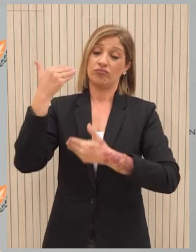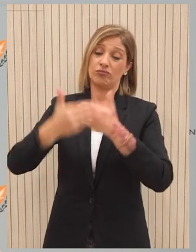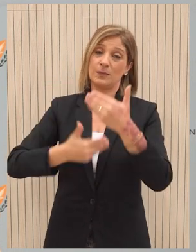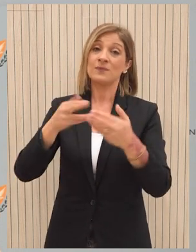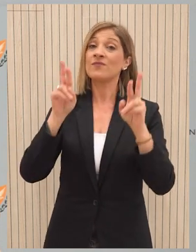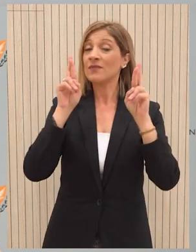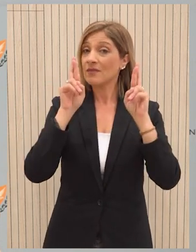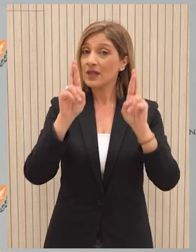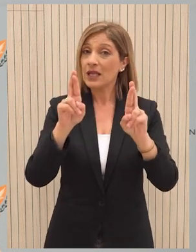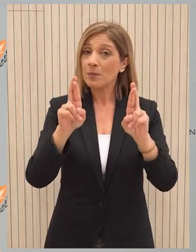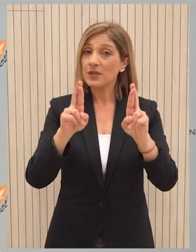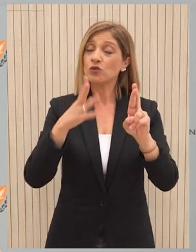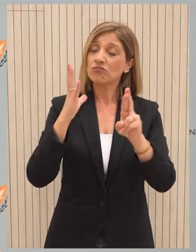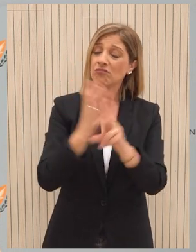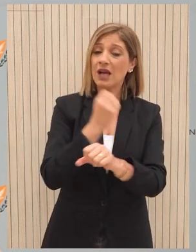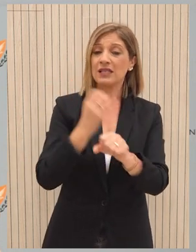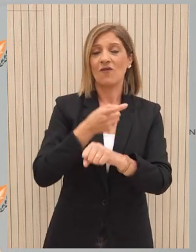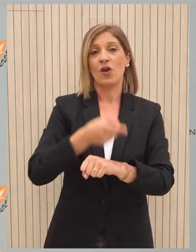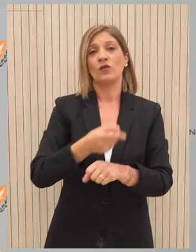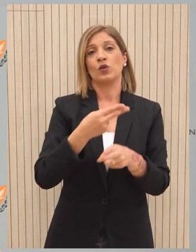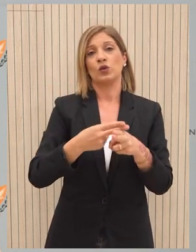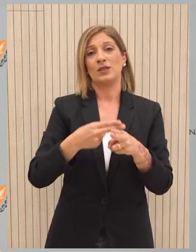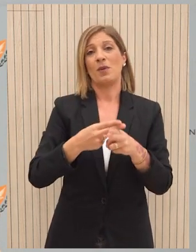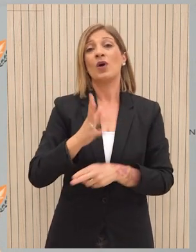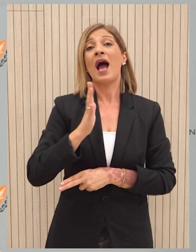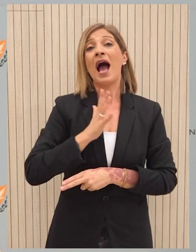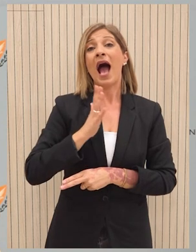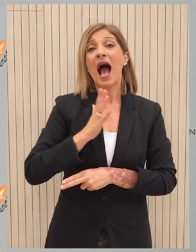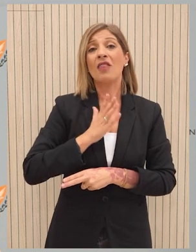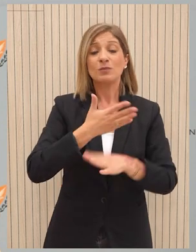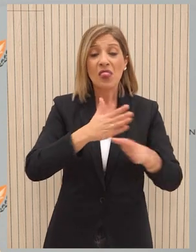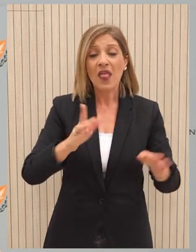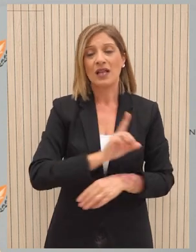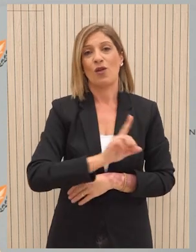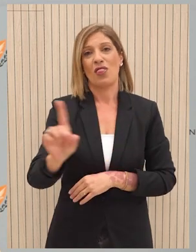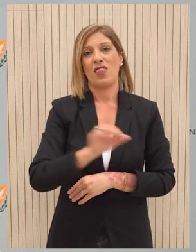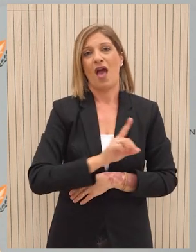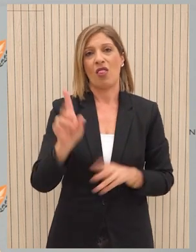να δημιουργηθούν οι προϋποθέσεις για την υλοποίηση αυτού του πολύ σημαντικού ανθρωπιστικού θαλάσσιου διαδρόμου.